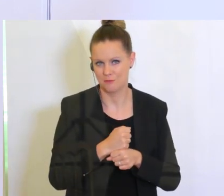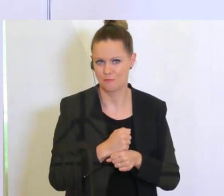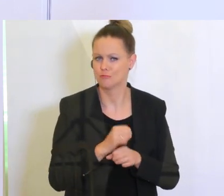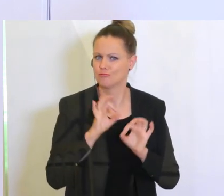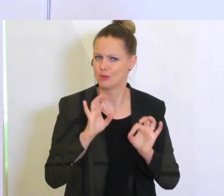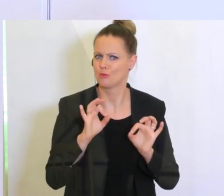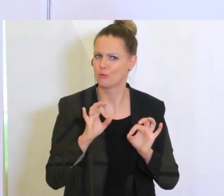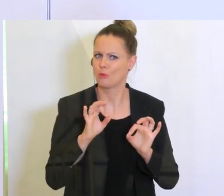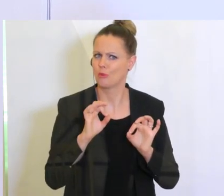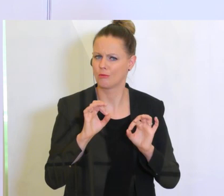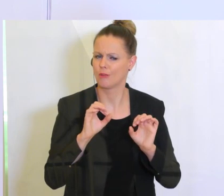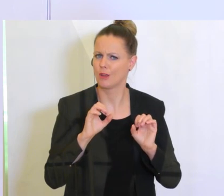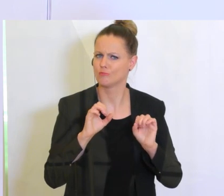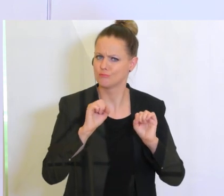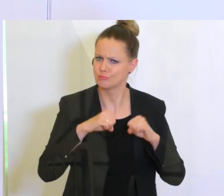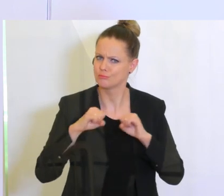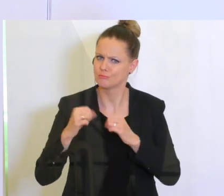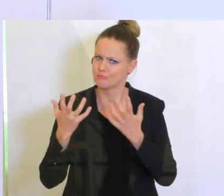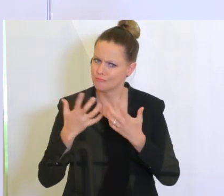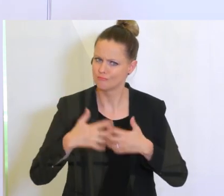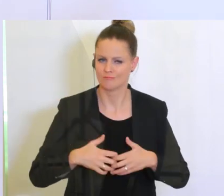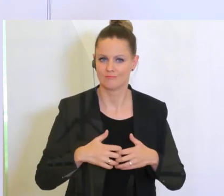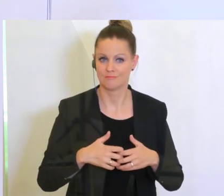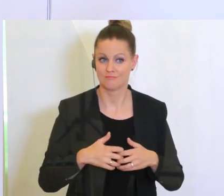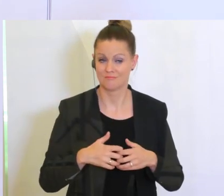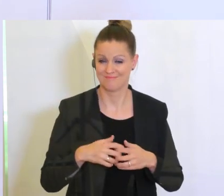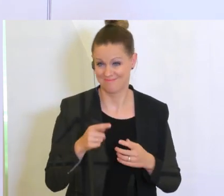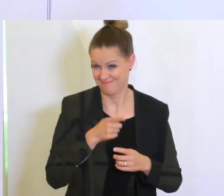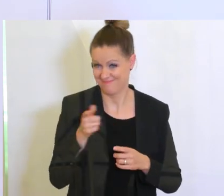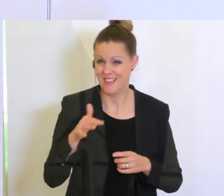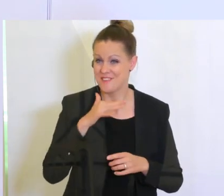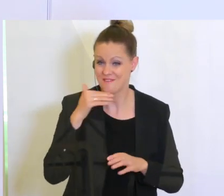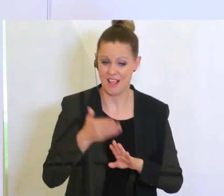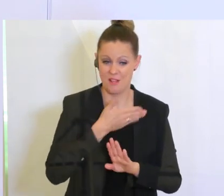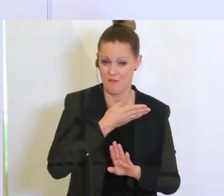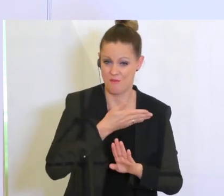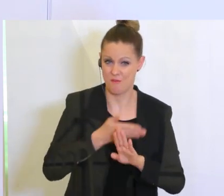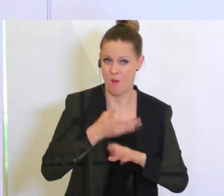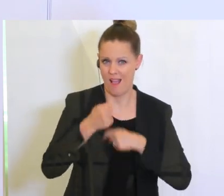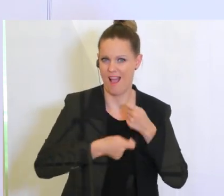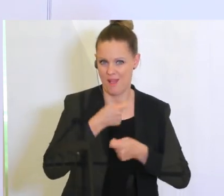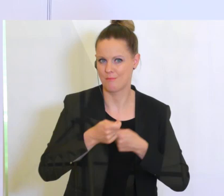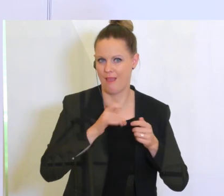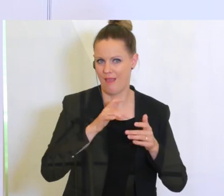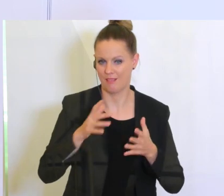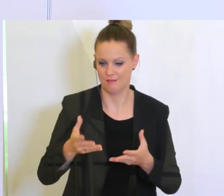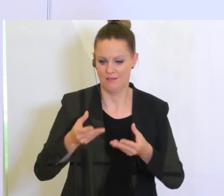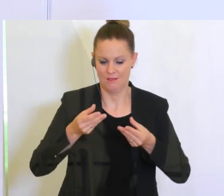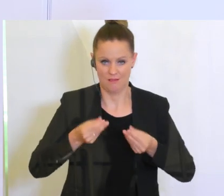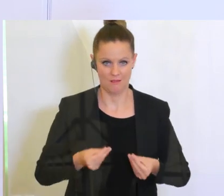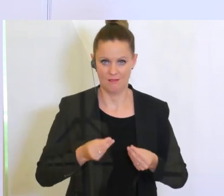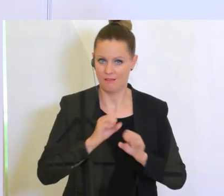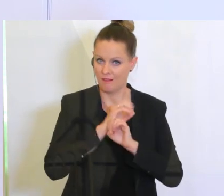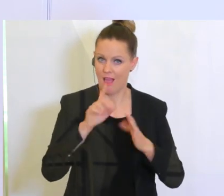guten Abstimmung. Die haben sehr viel vorgearbeitet und haben sehr deutlich gemacht, worum es heute